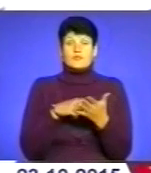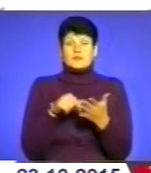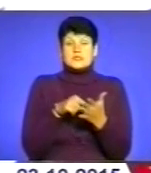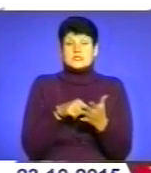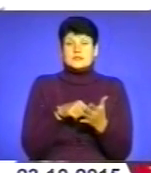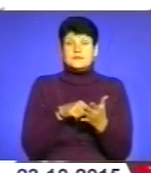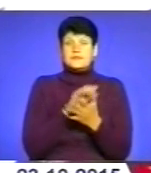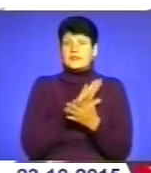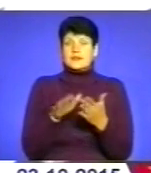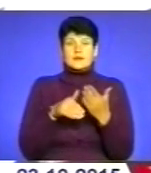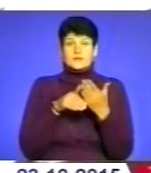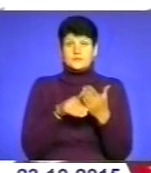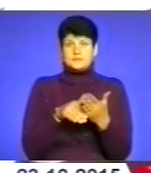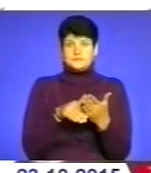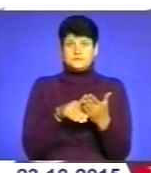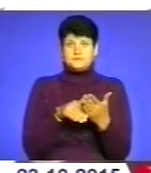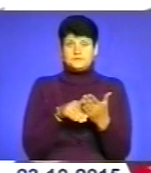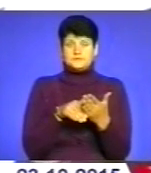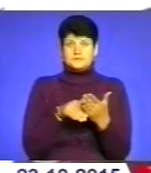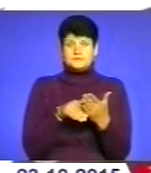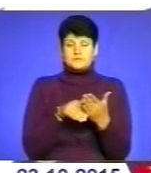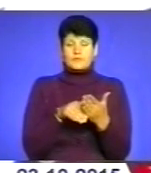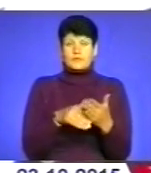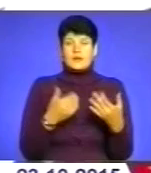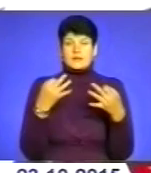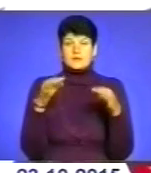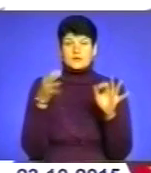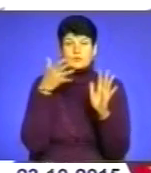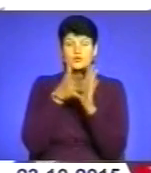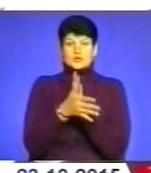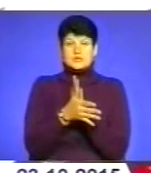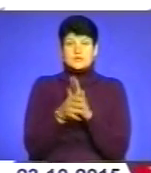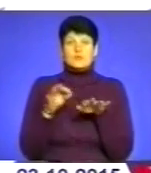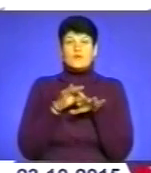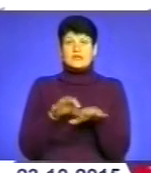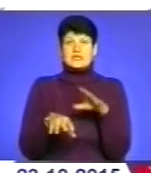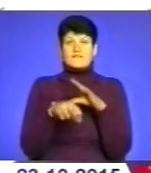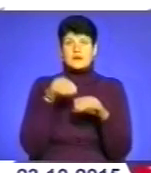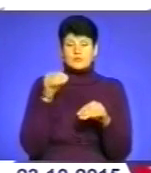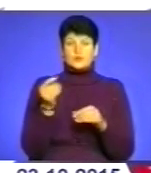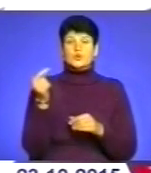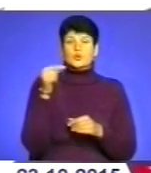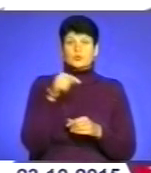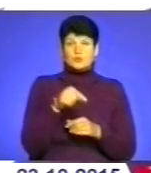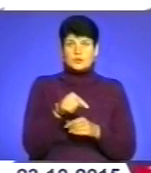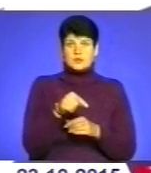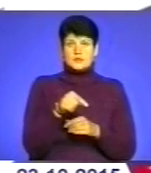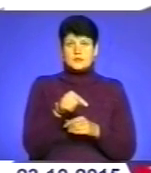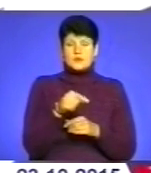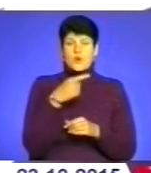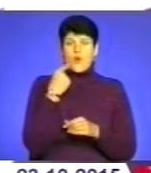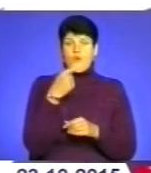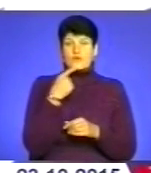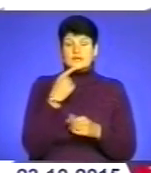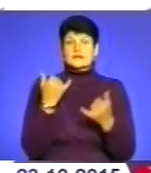скажімо так, не сприяє демократичності, прозорості проведення виборів. Тому говорити